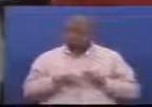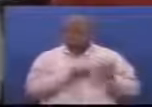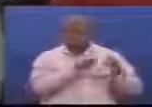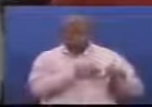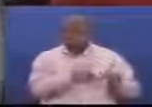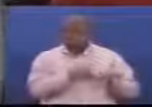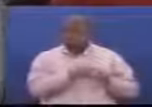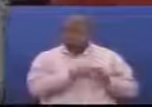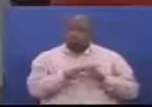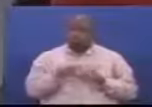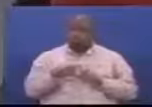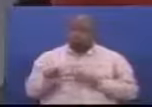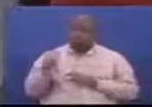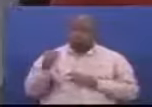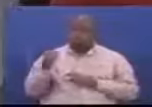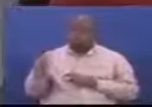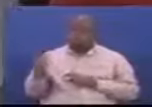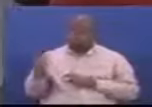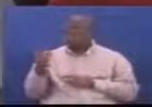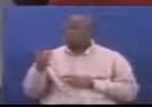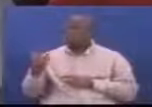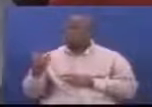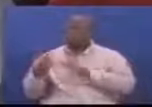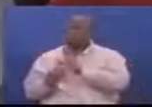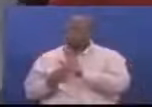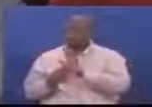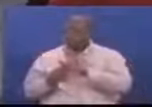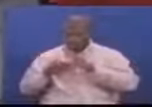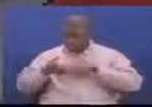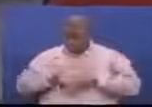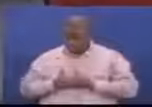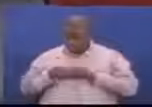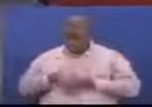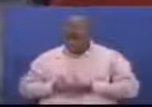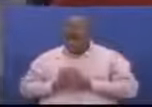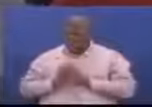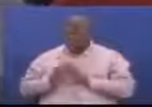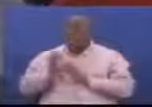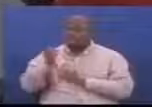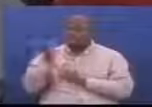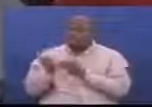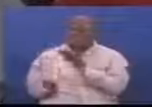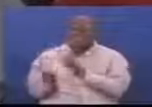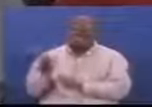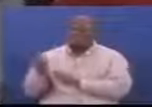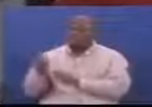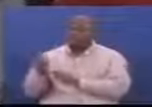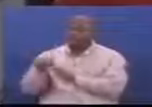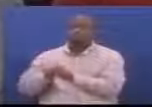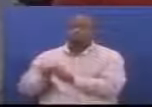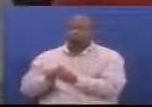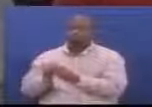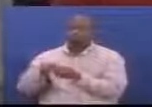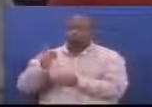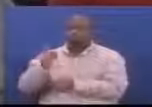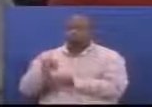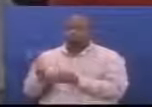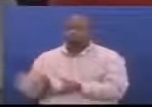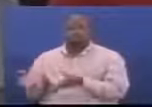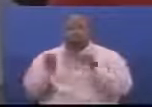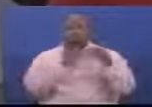miatatu wa msina saba Kuzalisha kilo moja ya mahindi Bado garama ya kupeleka store